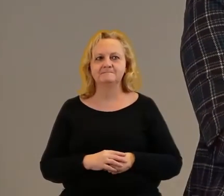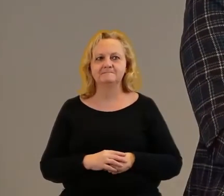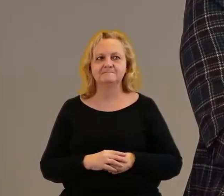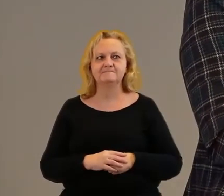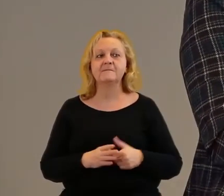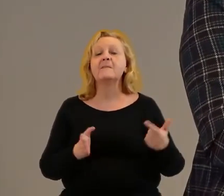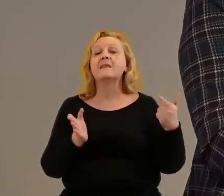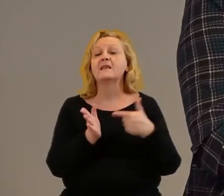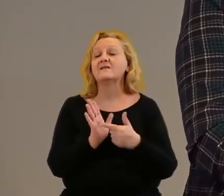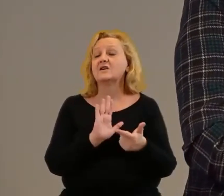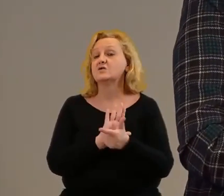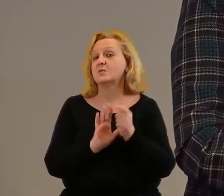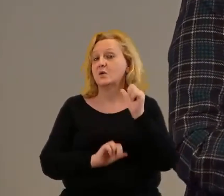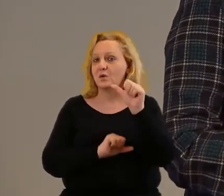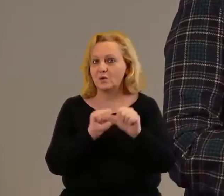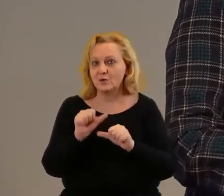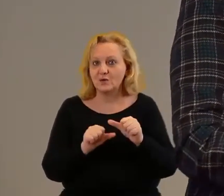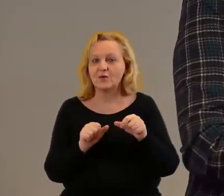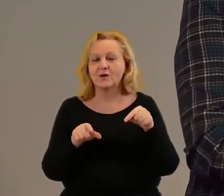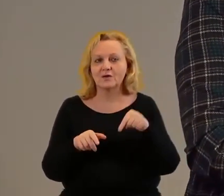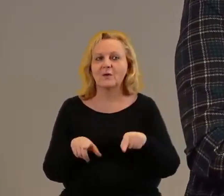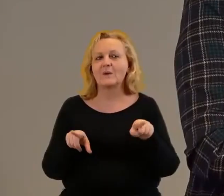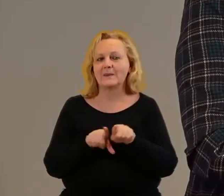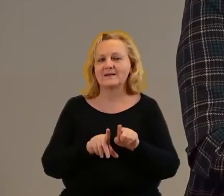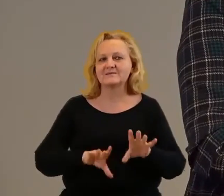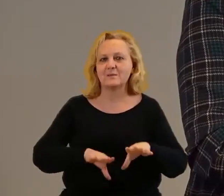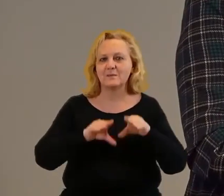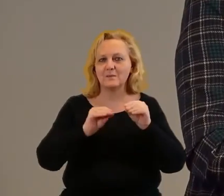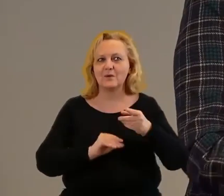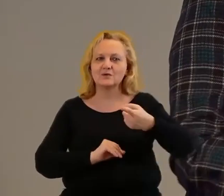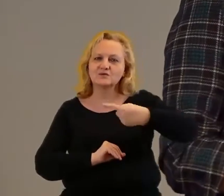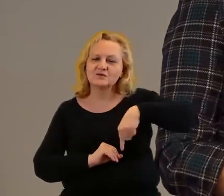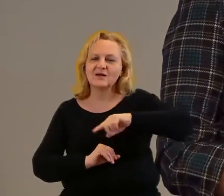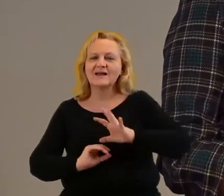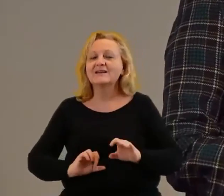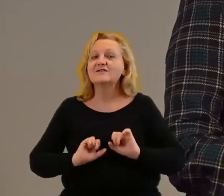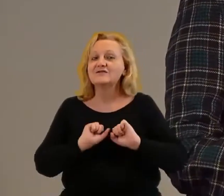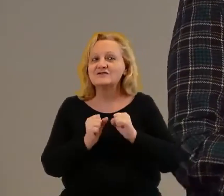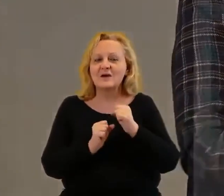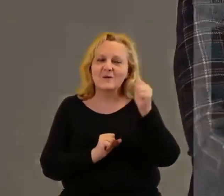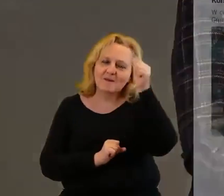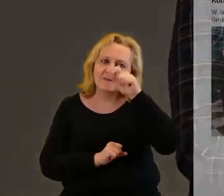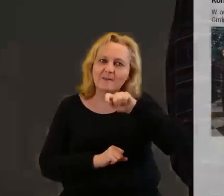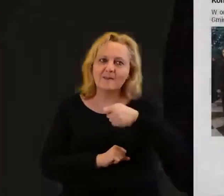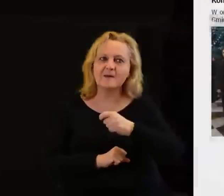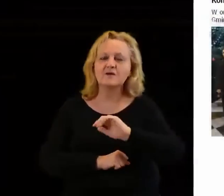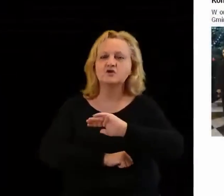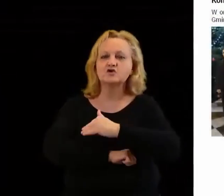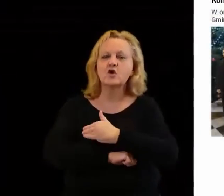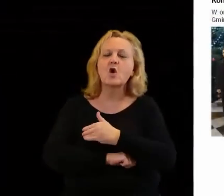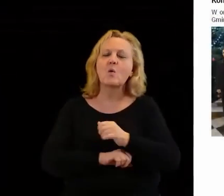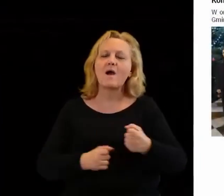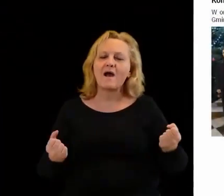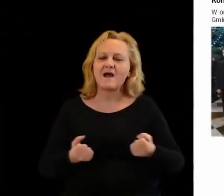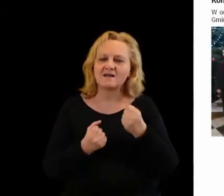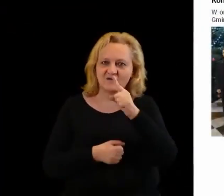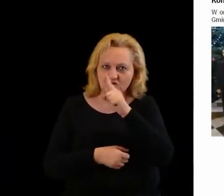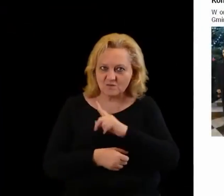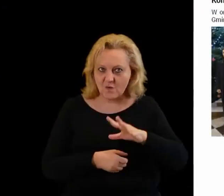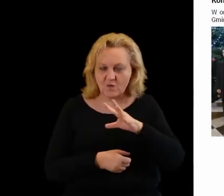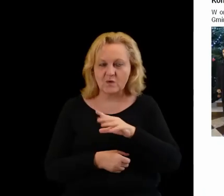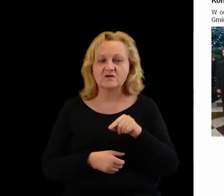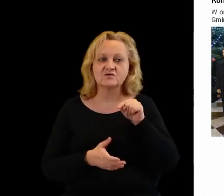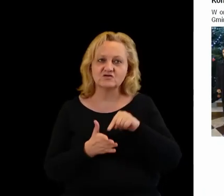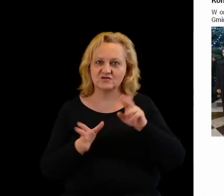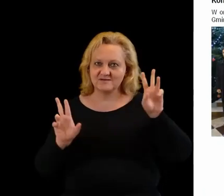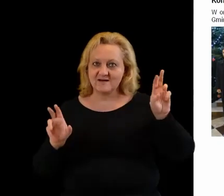2017 rok to również początek naszego takiego działania, które nazwaliśmy Szkołą Aktywności Społecznej. Ponieważ